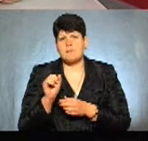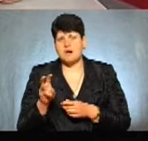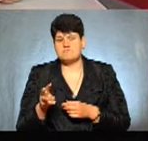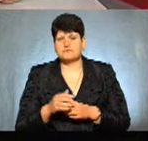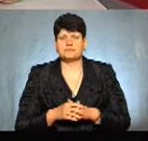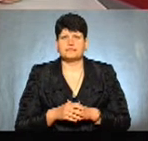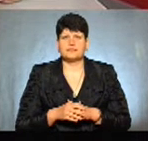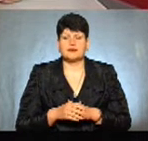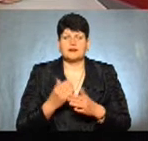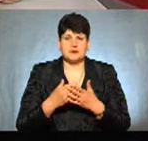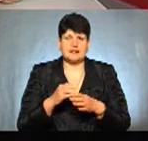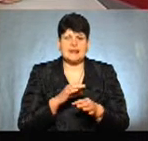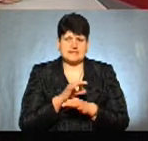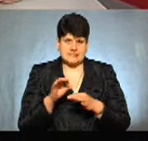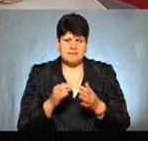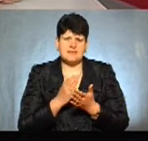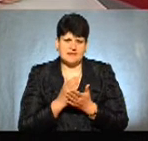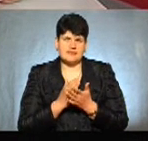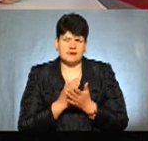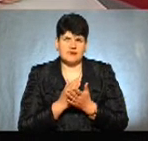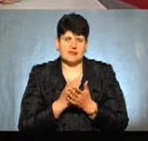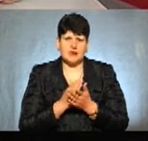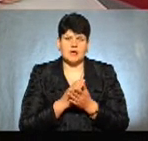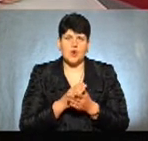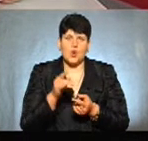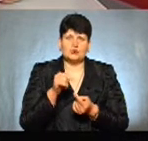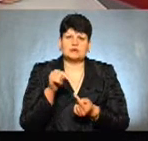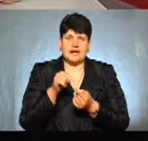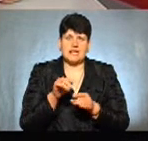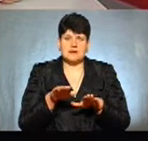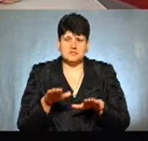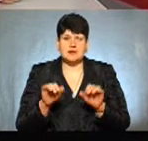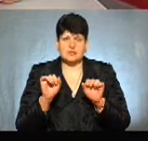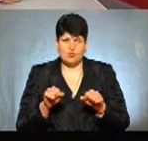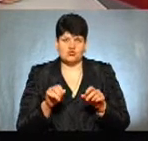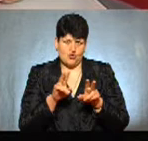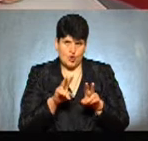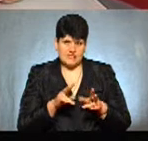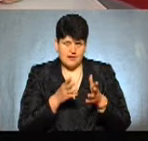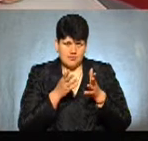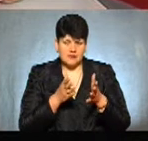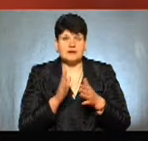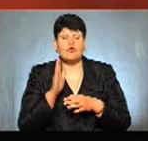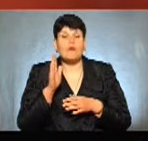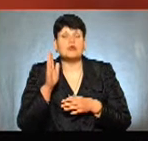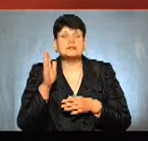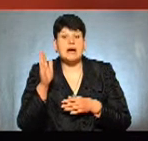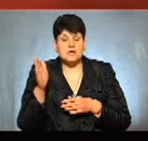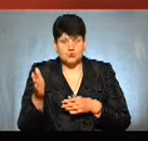В принципі, на схемі є більш-менш ті конкретні місця, де можуть підприєматися розглядати, як в подальшому